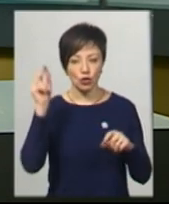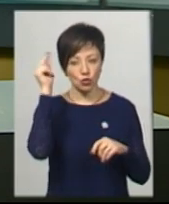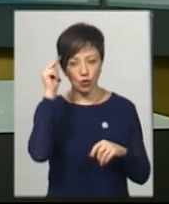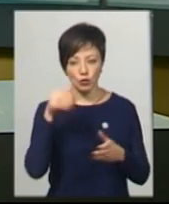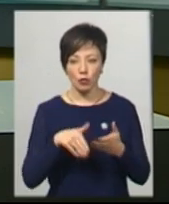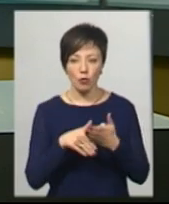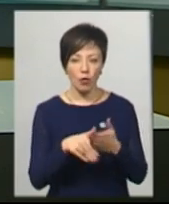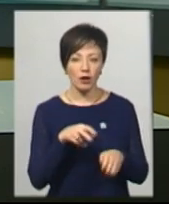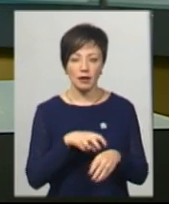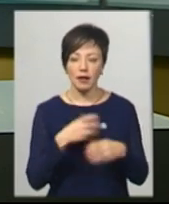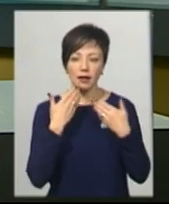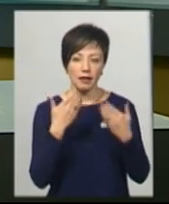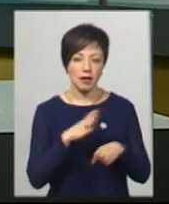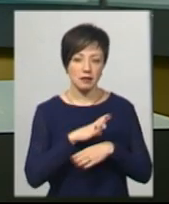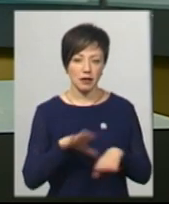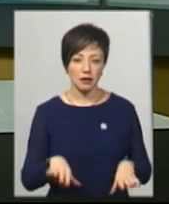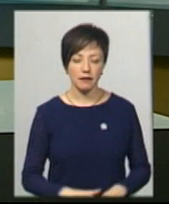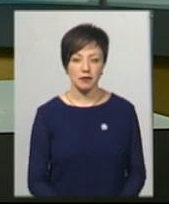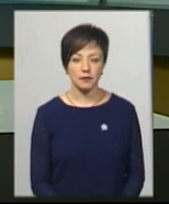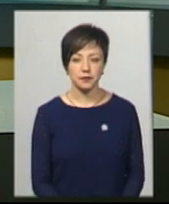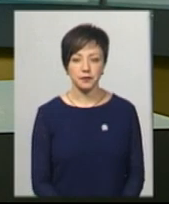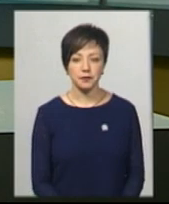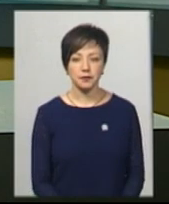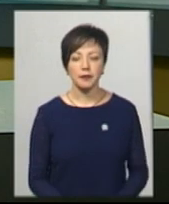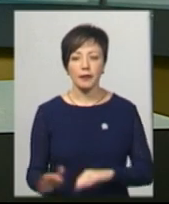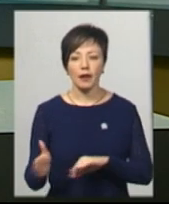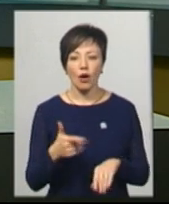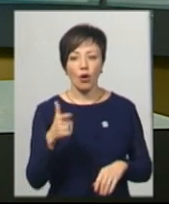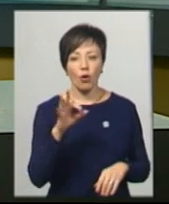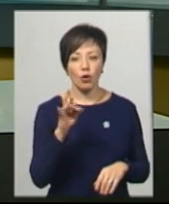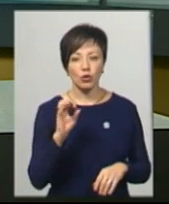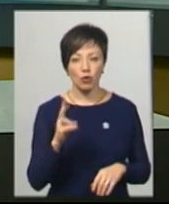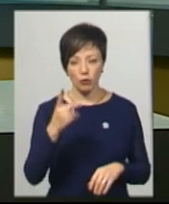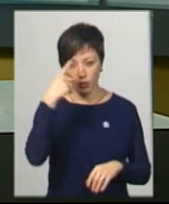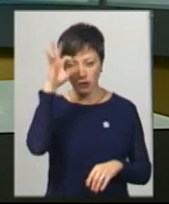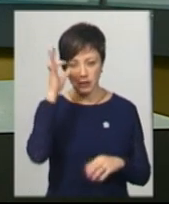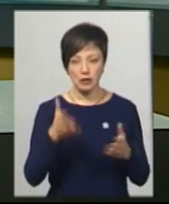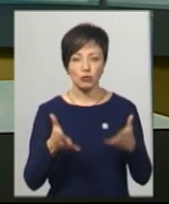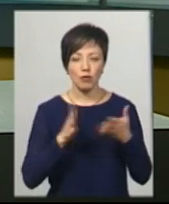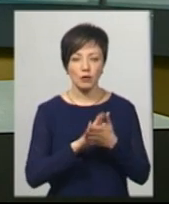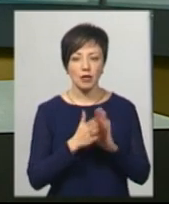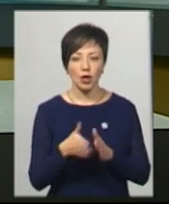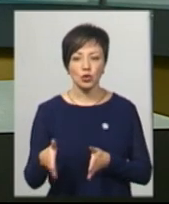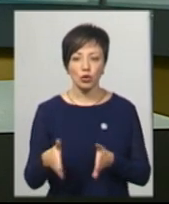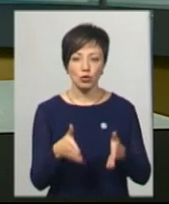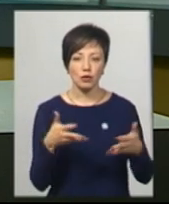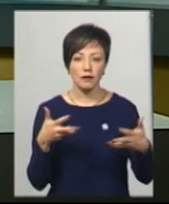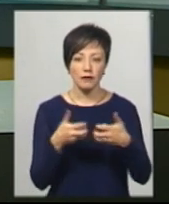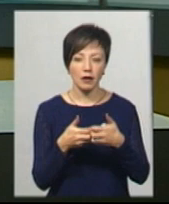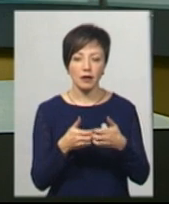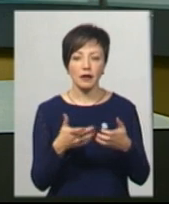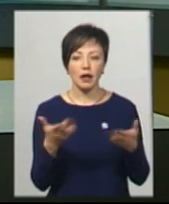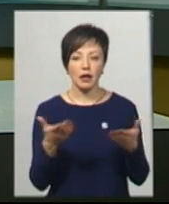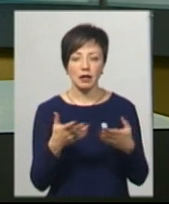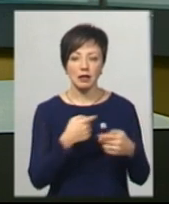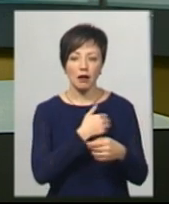за допомогою до лікарів не звертався. У городку поліцейські з'ясовують обставини дорожньо-транспортної пригоди, в